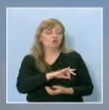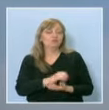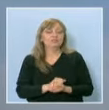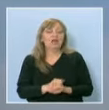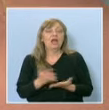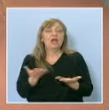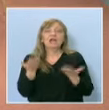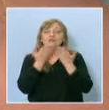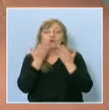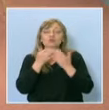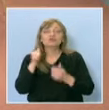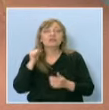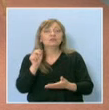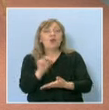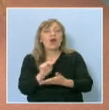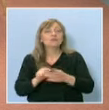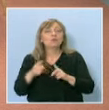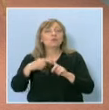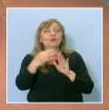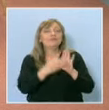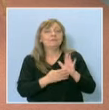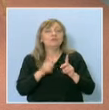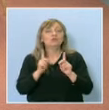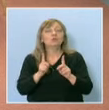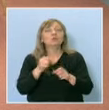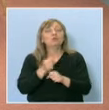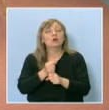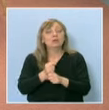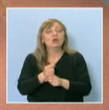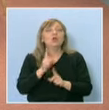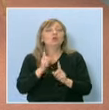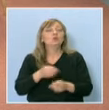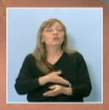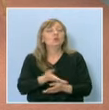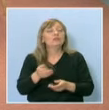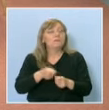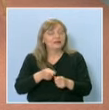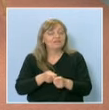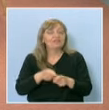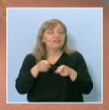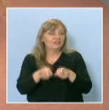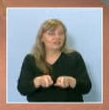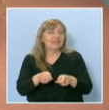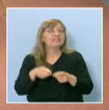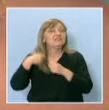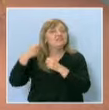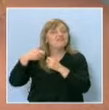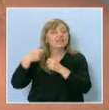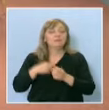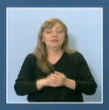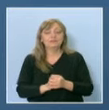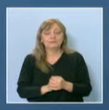автор по темите, които работихте и реализирахте в тези филми?